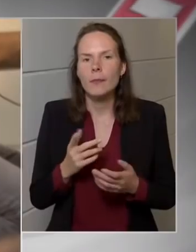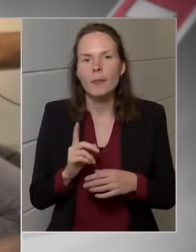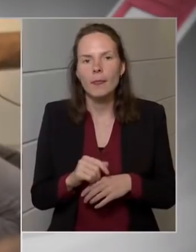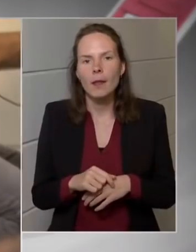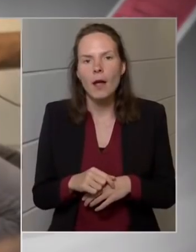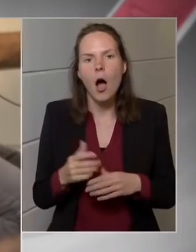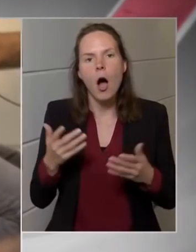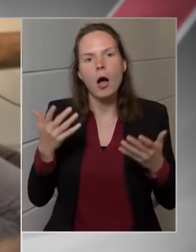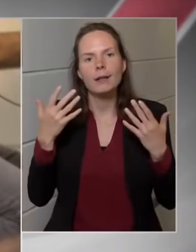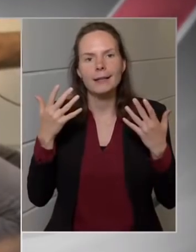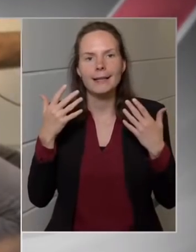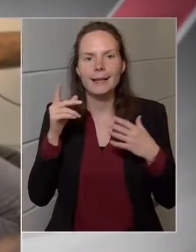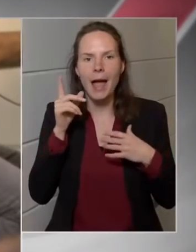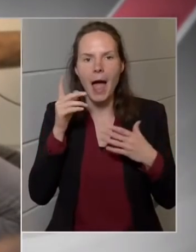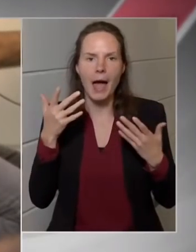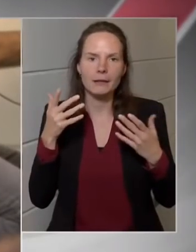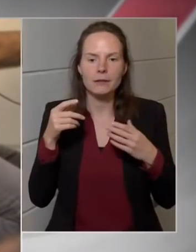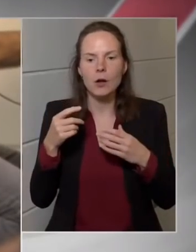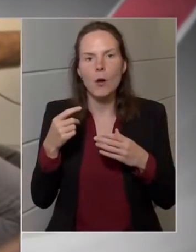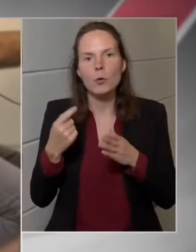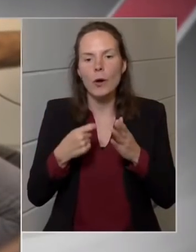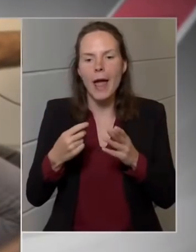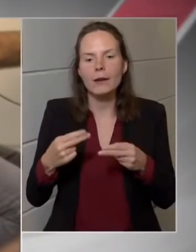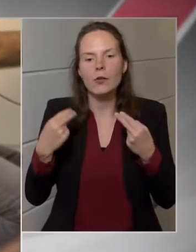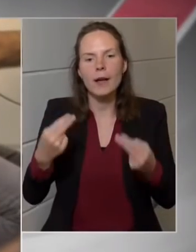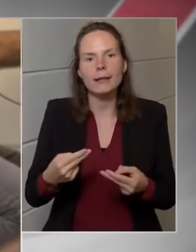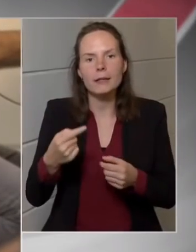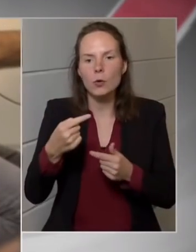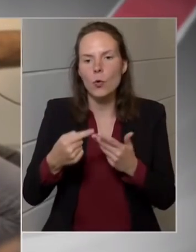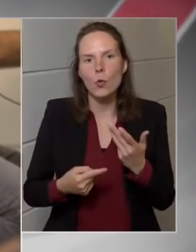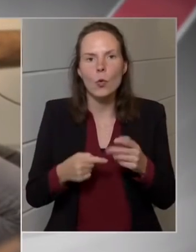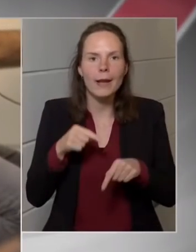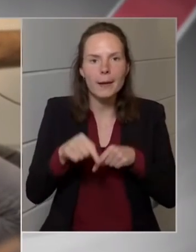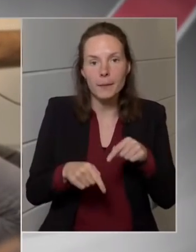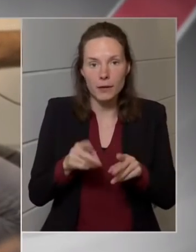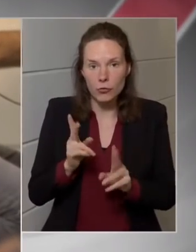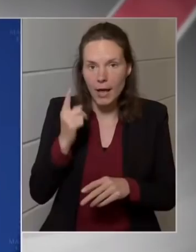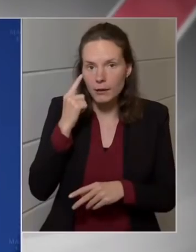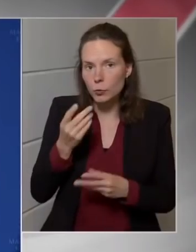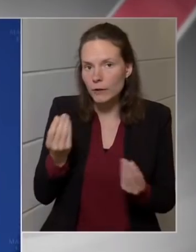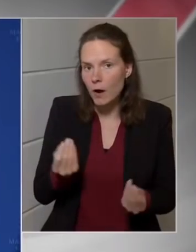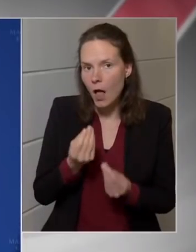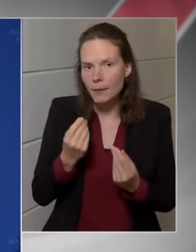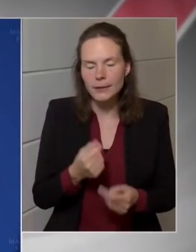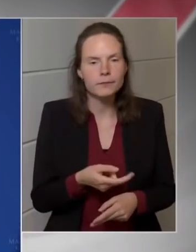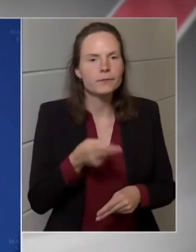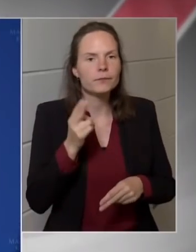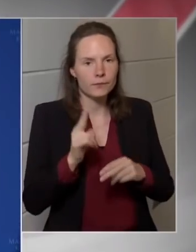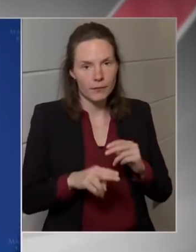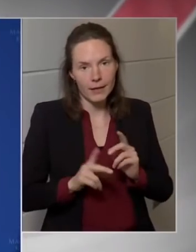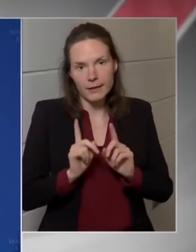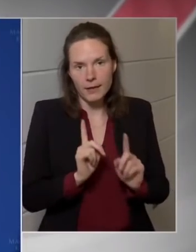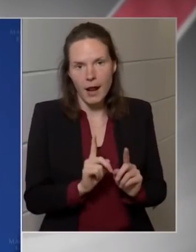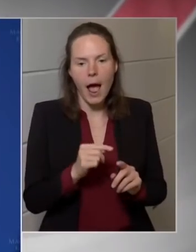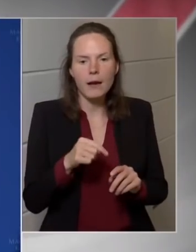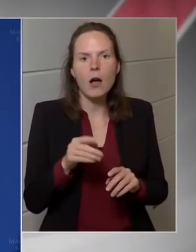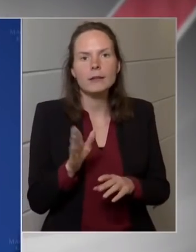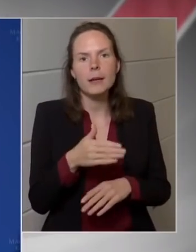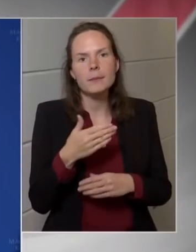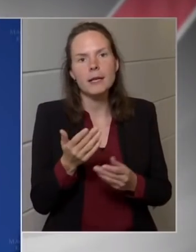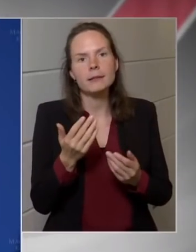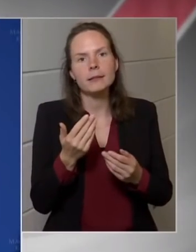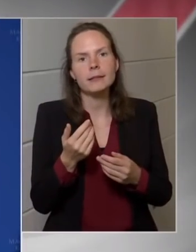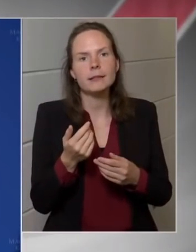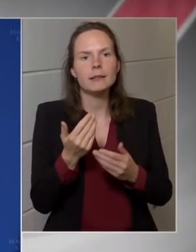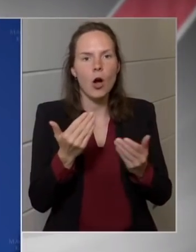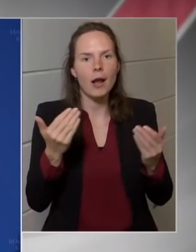Liget Project következő lépéseivel kapcsolatban lehet tudni már valamit? Készen vannak a Nemzeti Galériának a